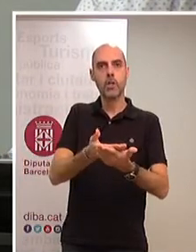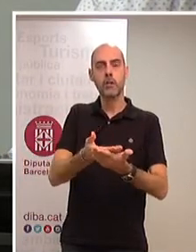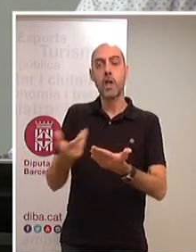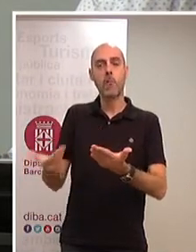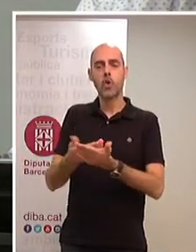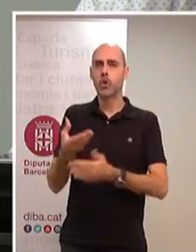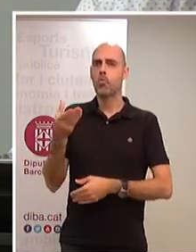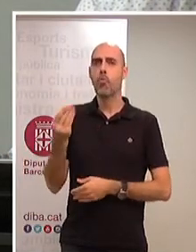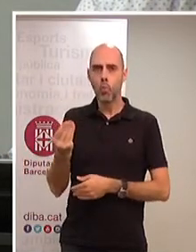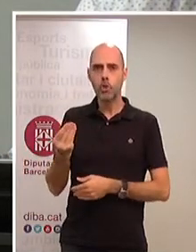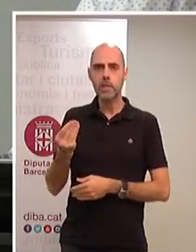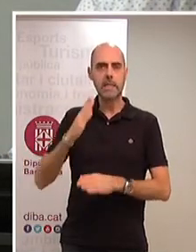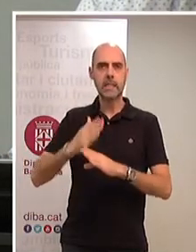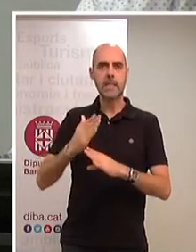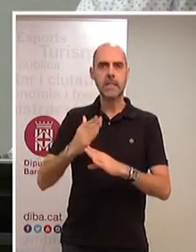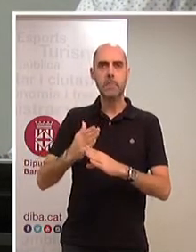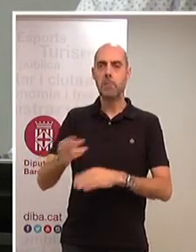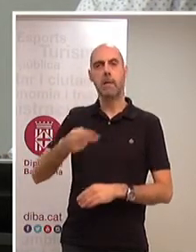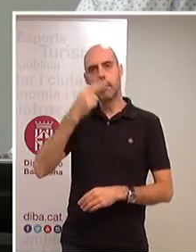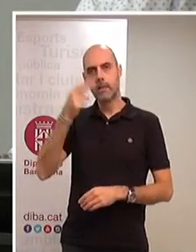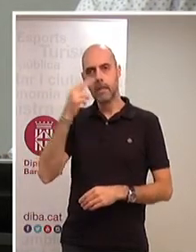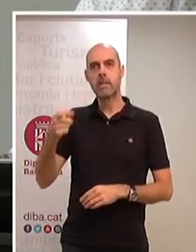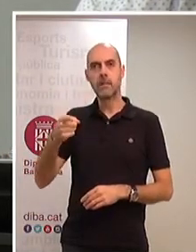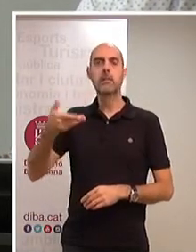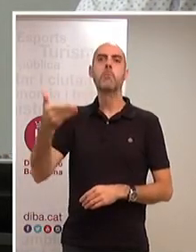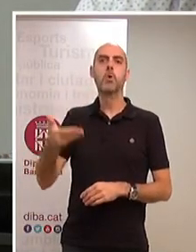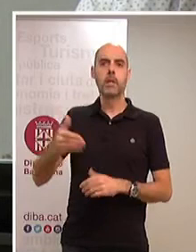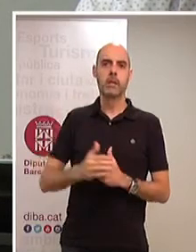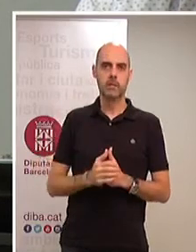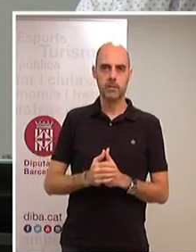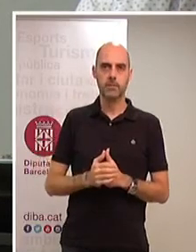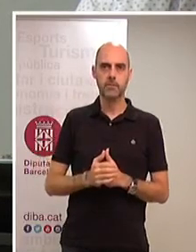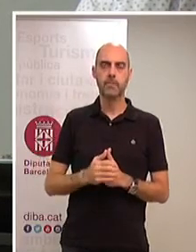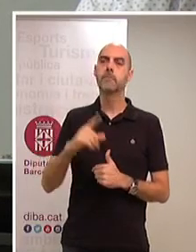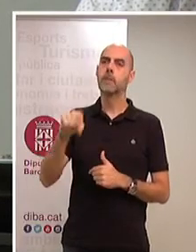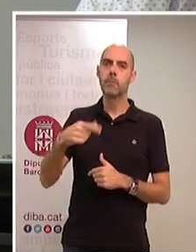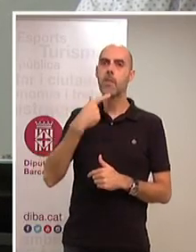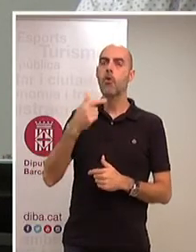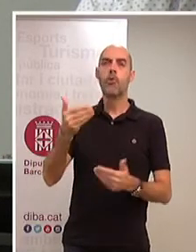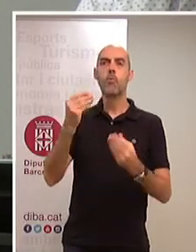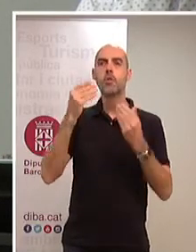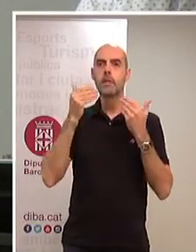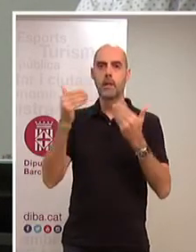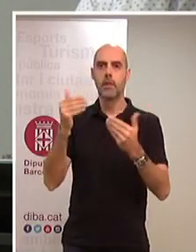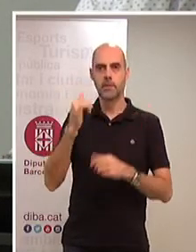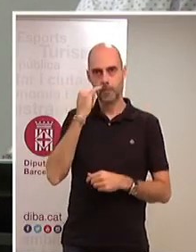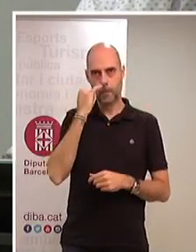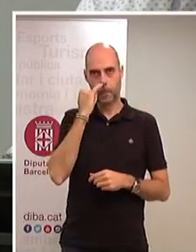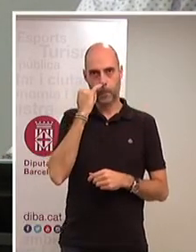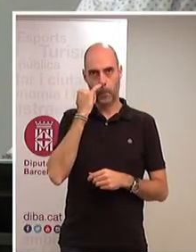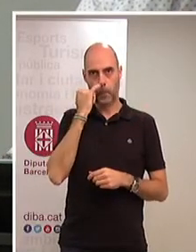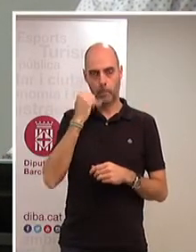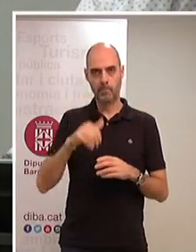sempre interessants i rellevants. Per això també els vull donar el meu agraïment. Vull fer un